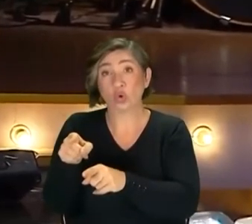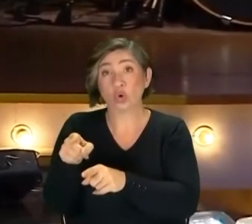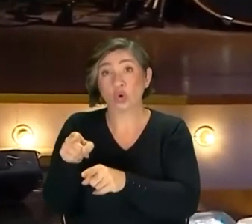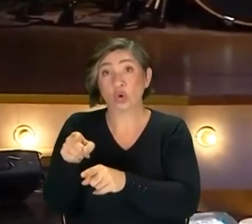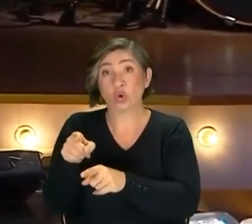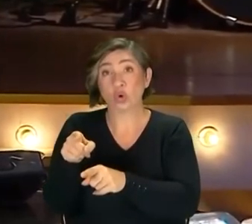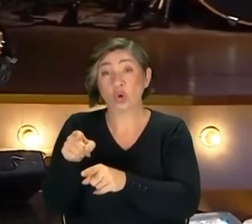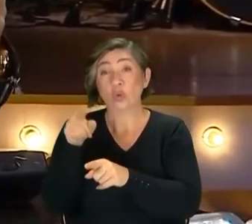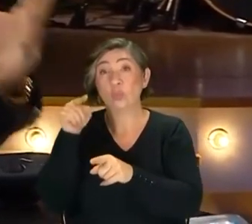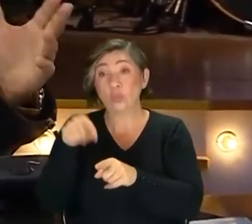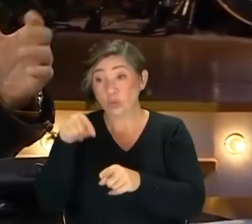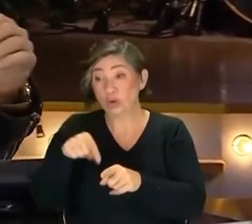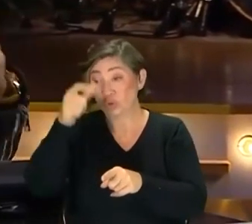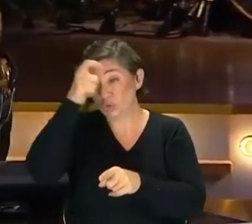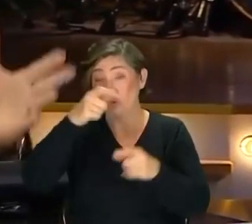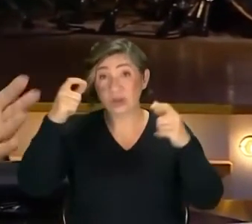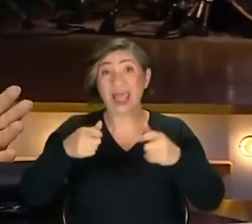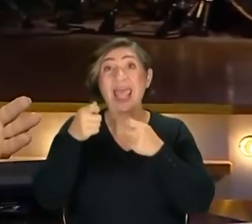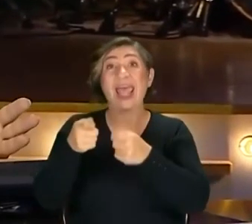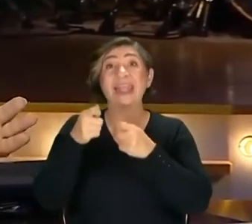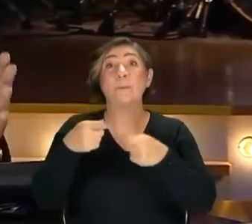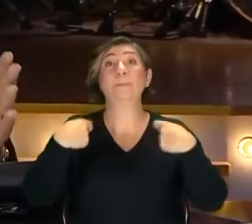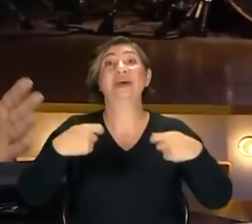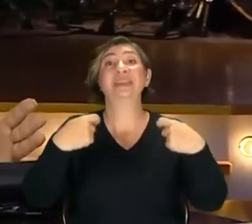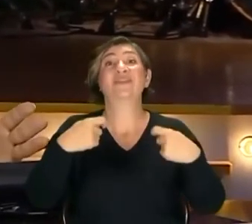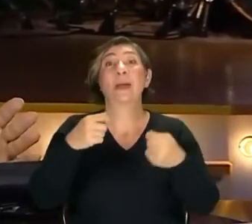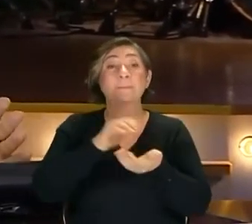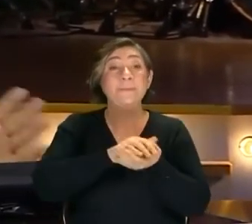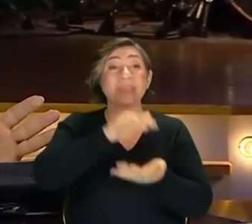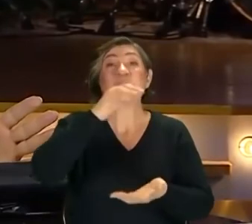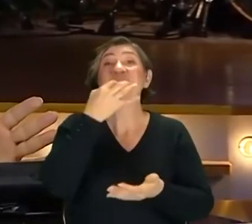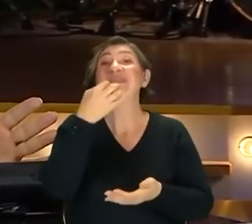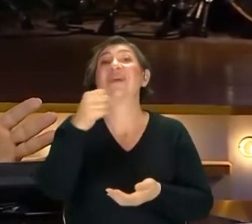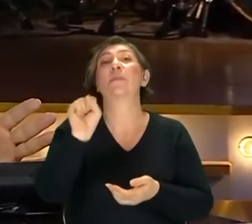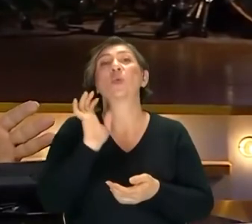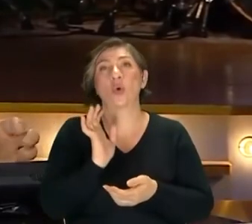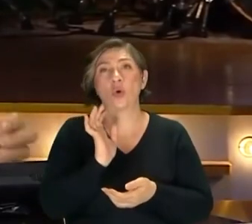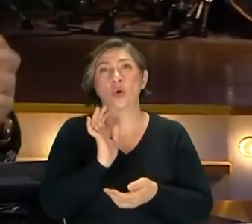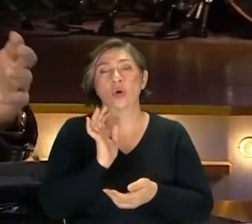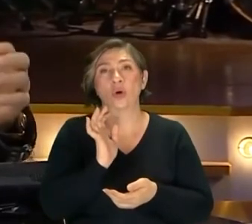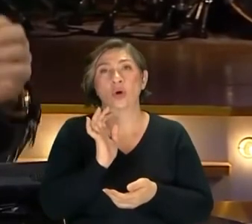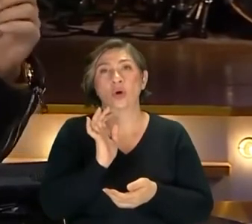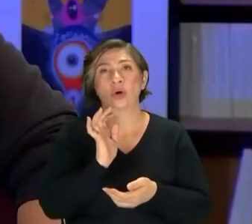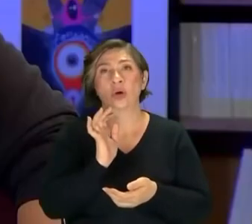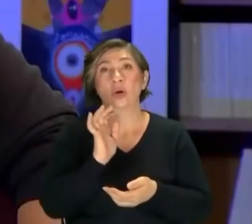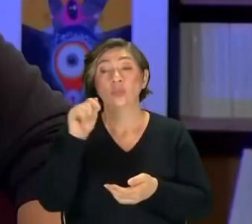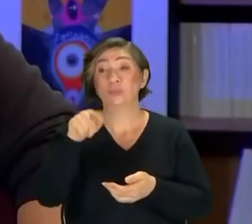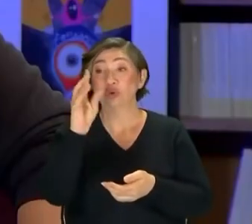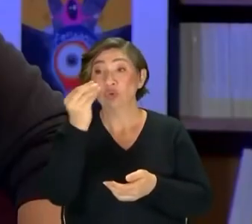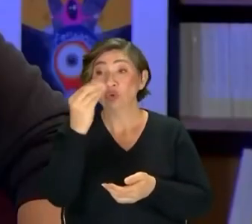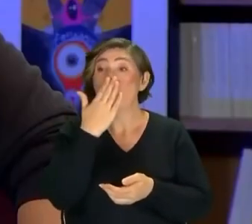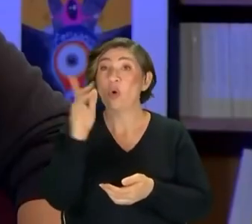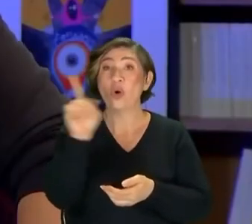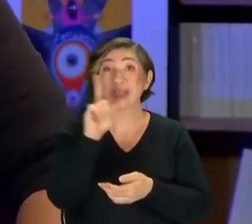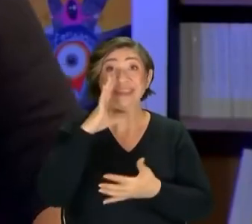ve bugünkü Türkiye'deki eğitim masrafları birikime kesinlikle engel oluyor. Yani bugün bir çocuk